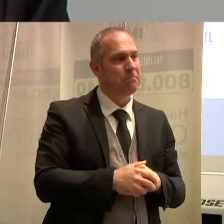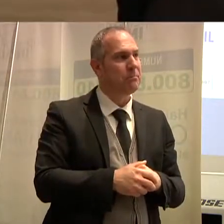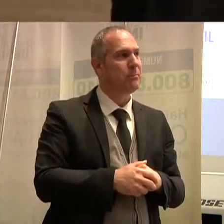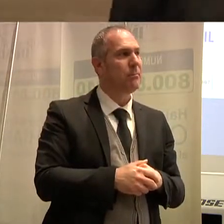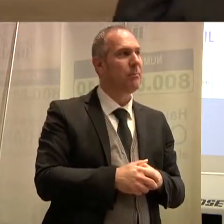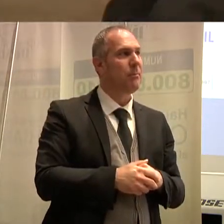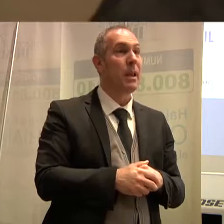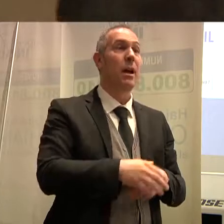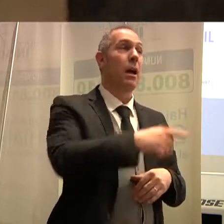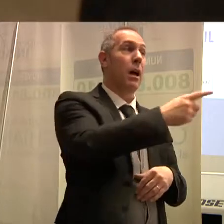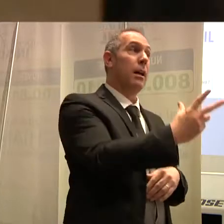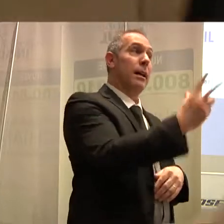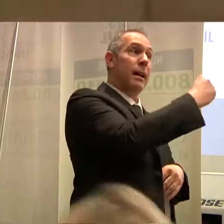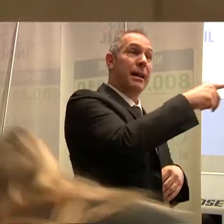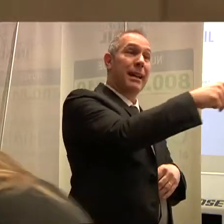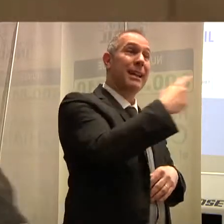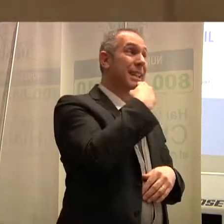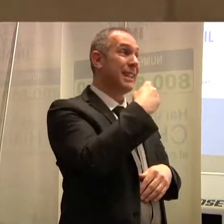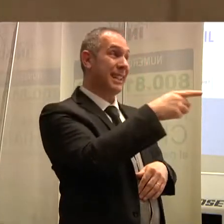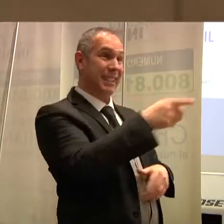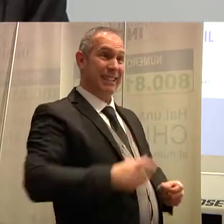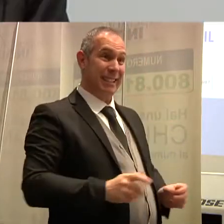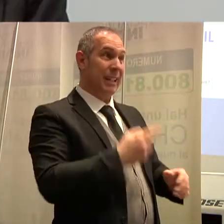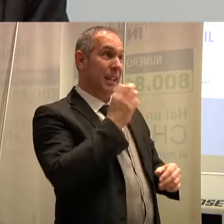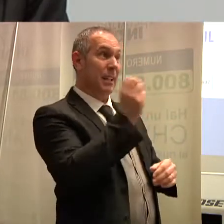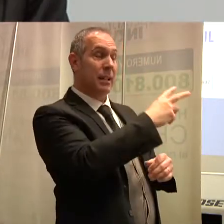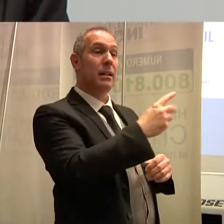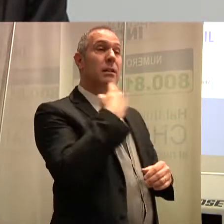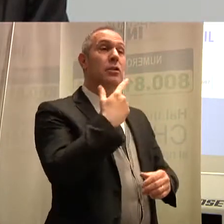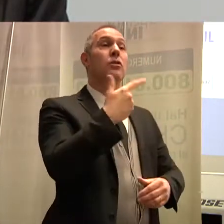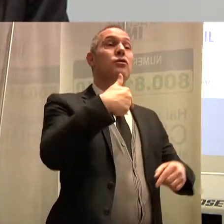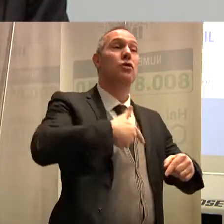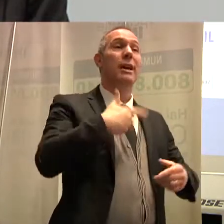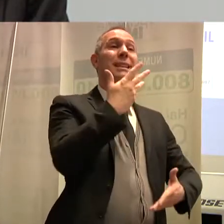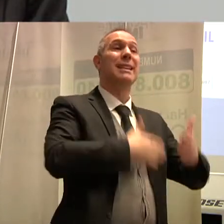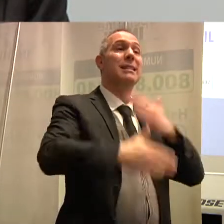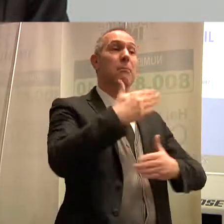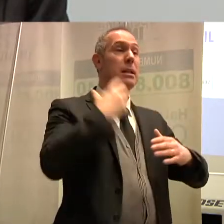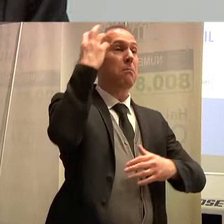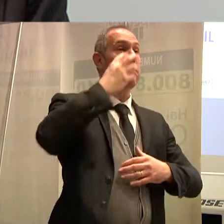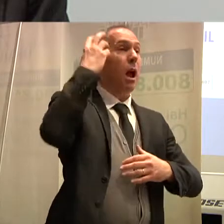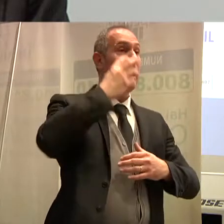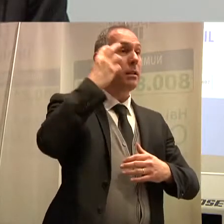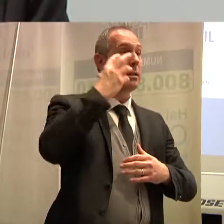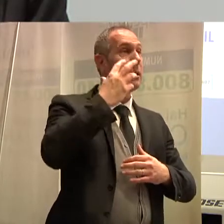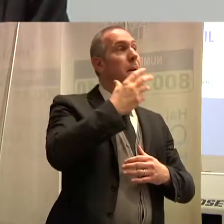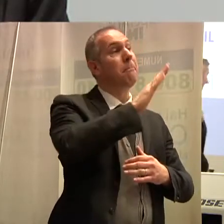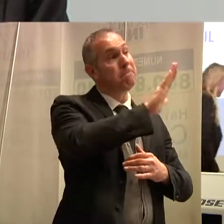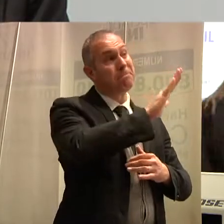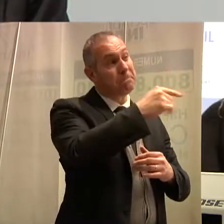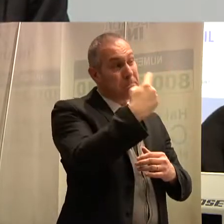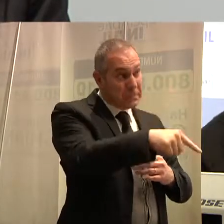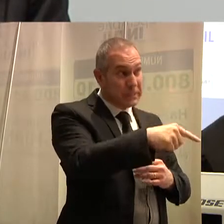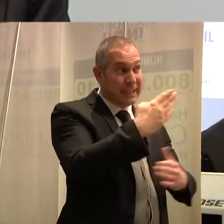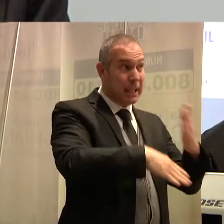Disability Pride è stato anticipato con un flash mob il primo dicembre, abbiamo qui infatti presente